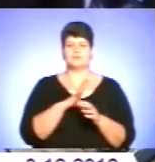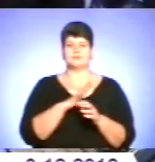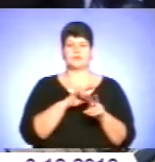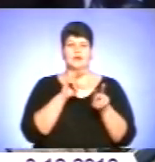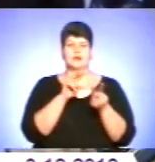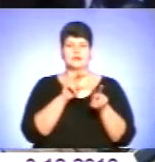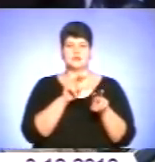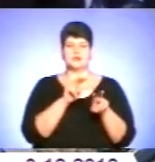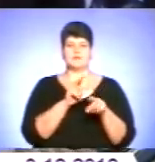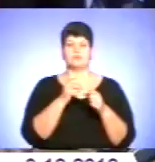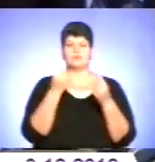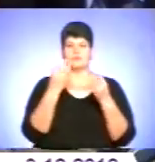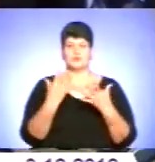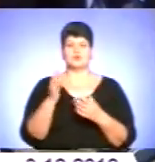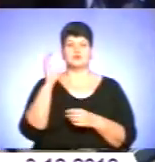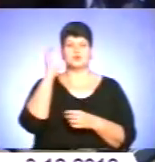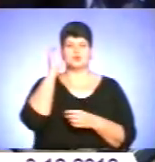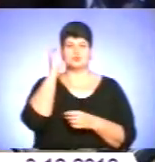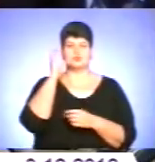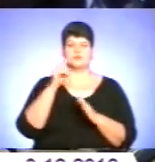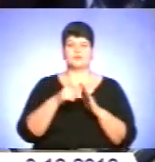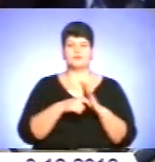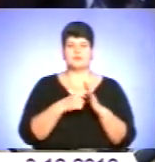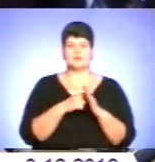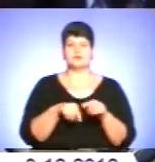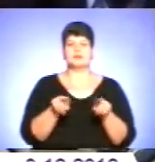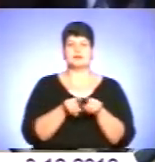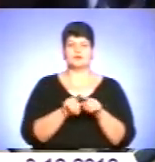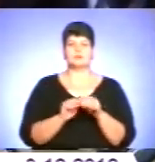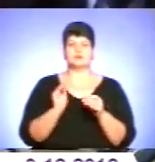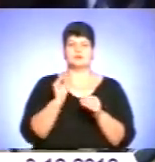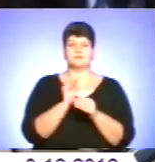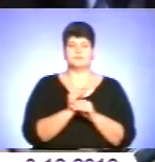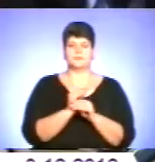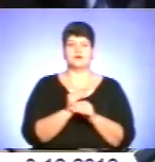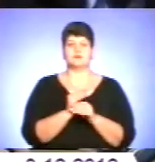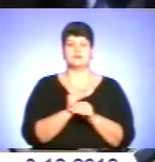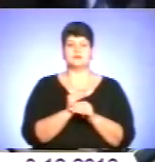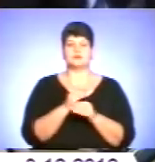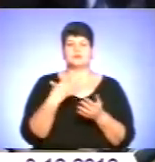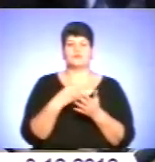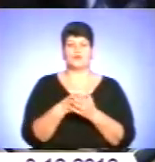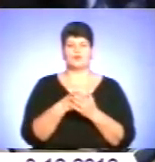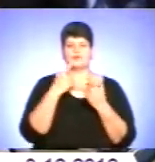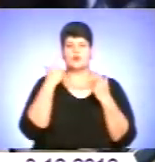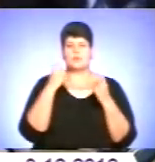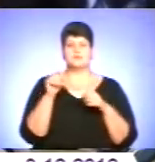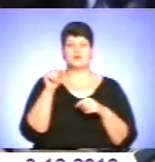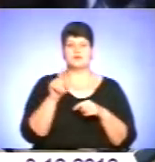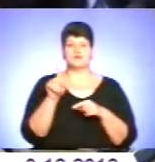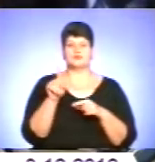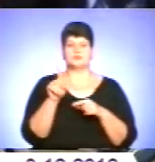просто слухав, або довідався. І може теж докинуть до дичей скриніців свою інформацію, для того, щоб потім